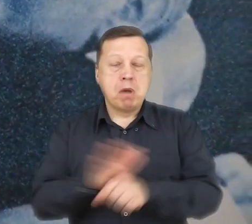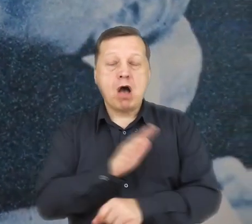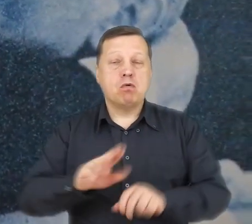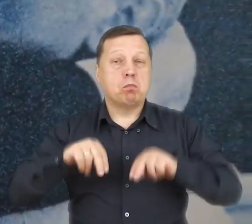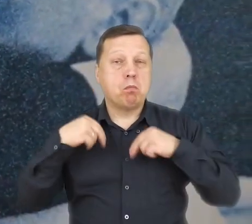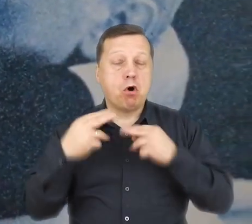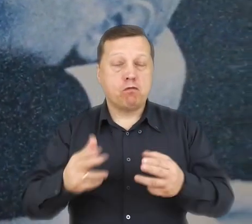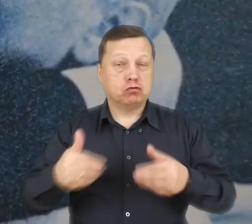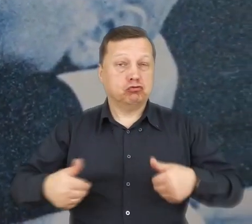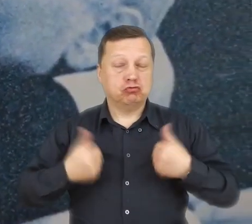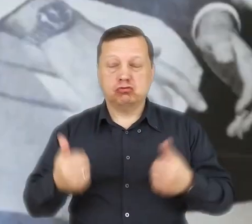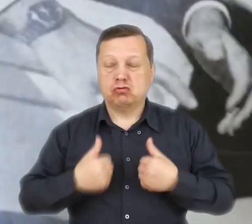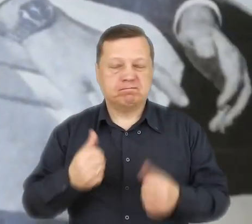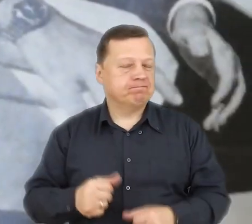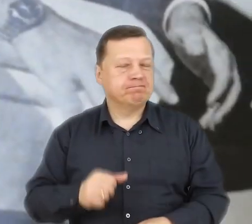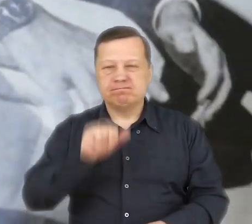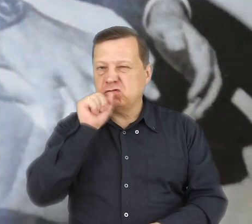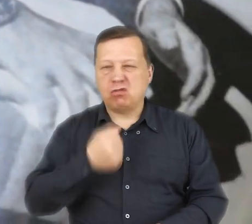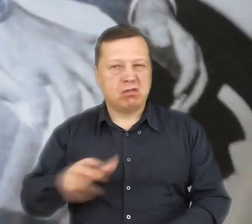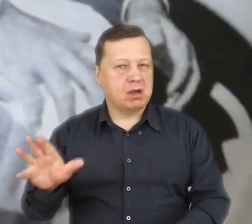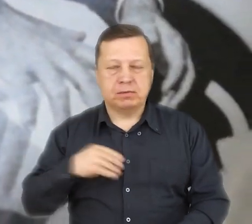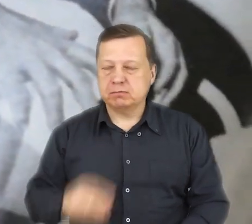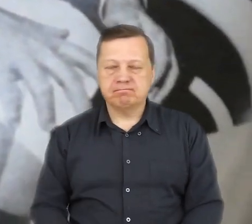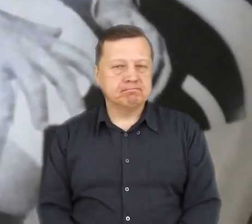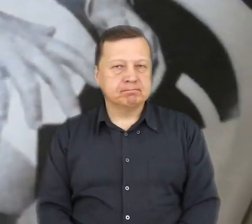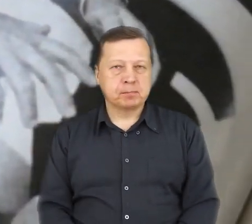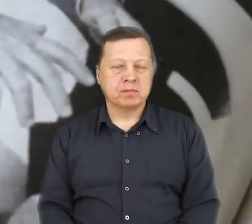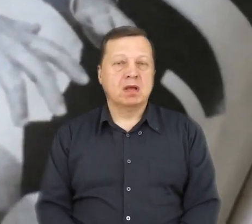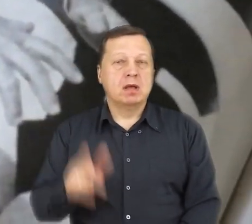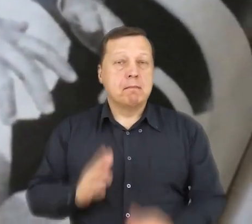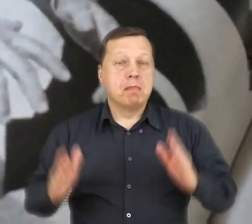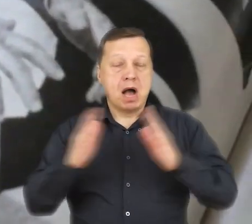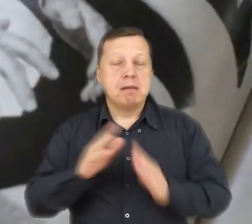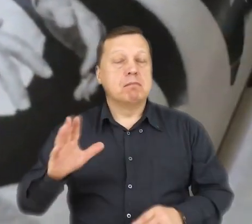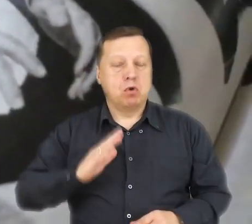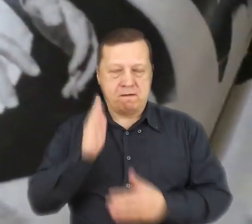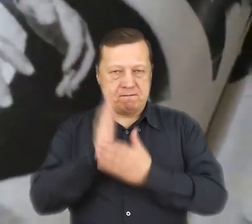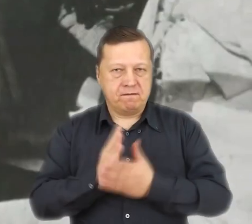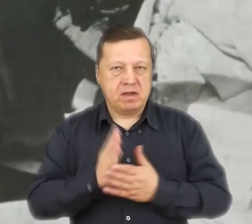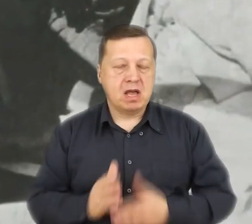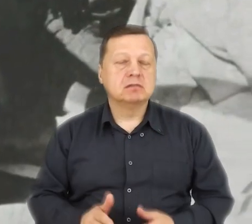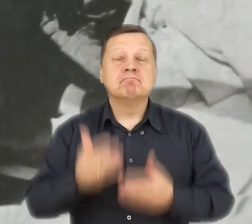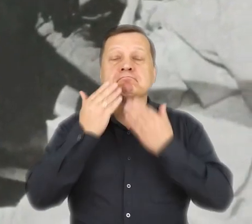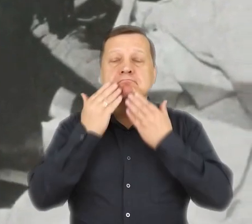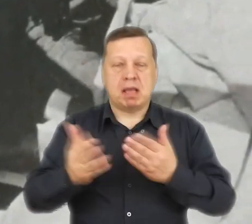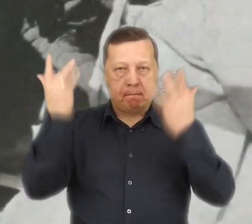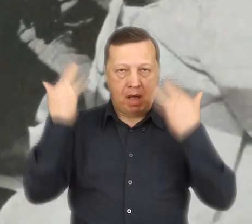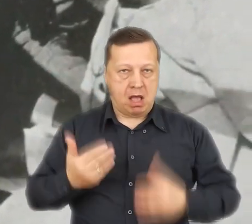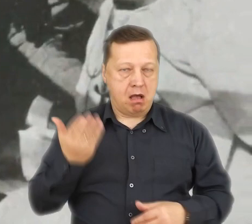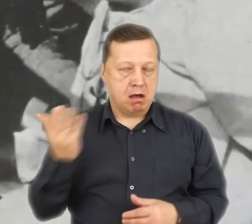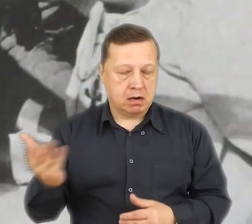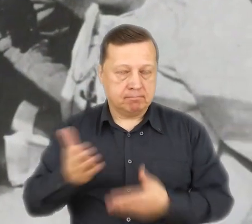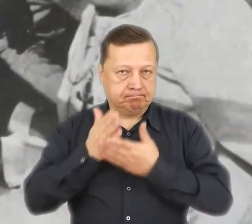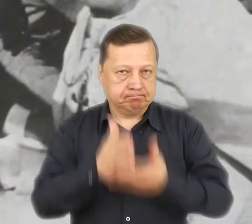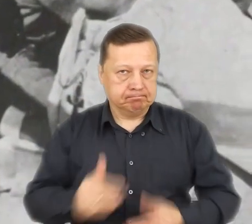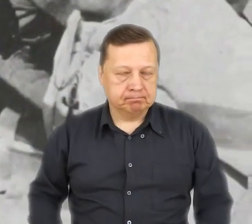Do pełni zdrowia jednak po tym zamachu nigdy nie wrócił. Jan Paweł II wierzył, że to Maryja go